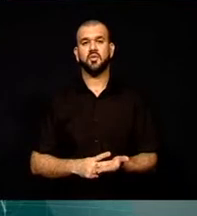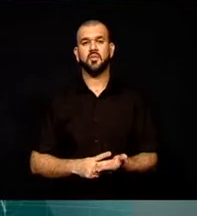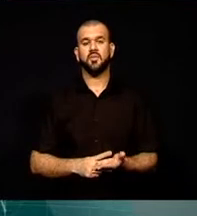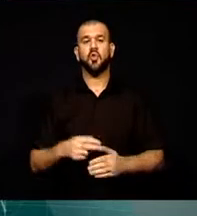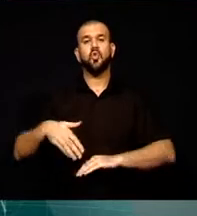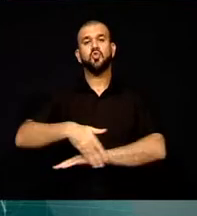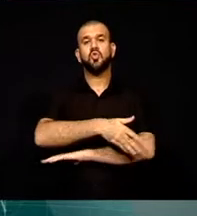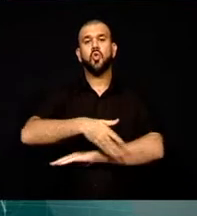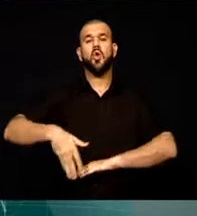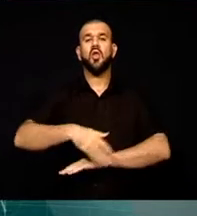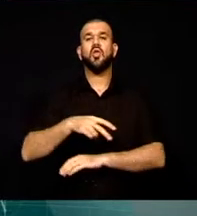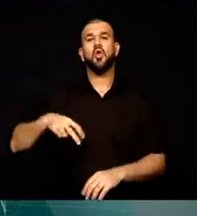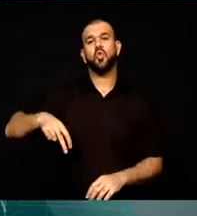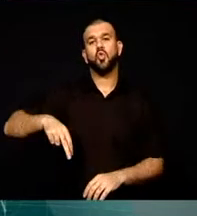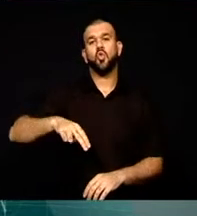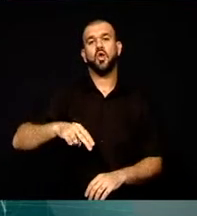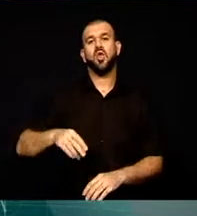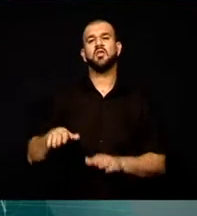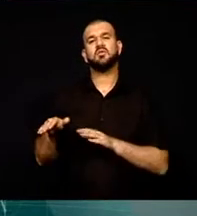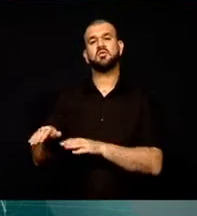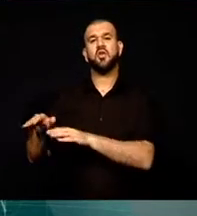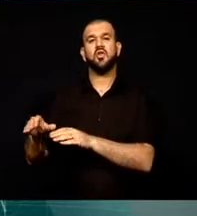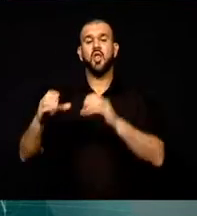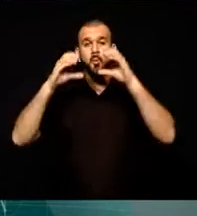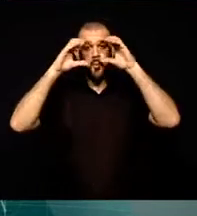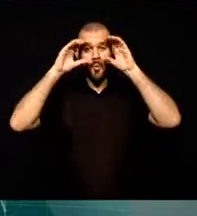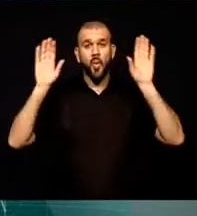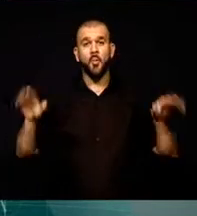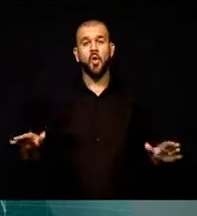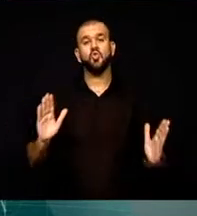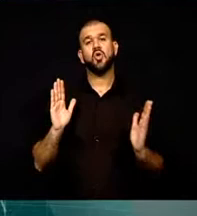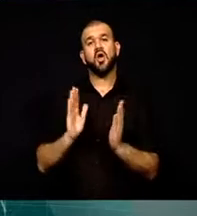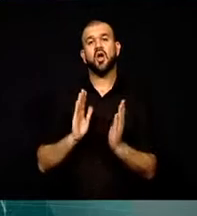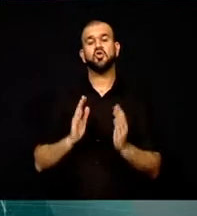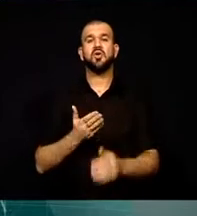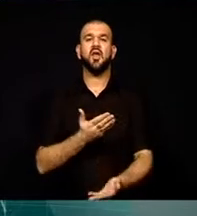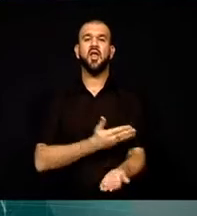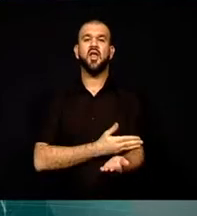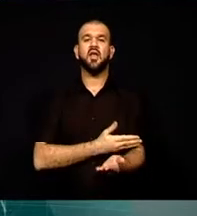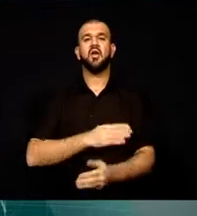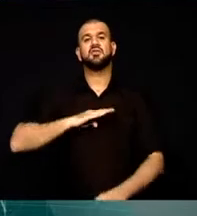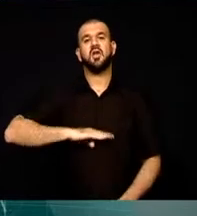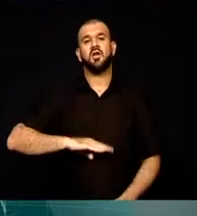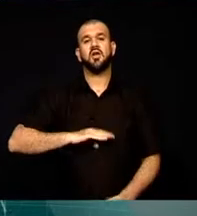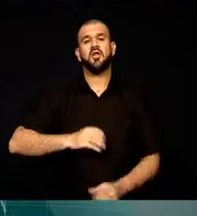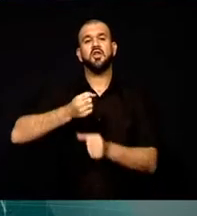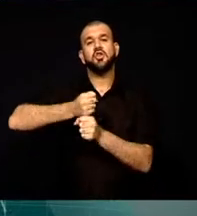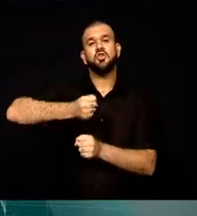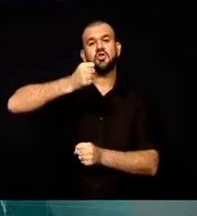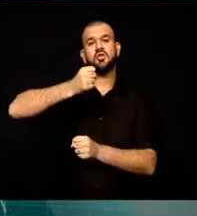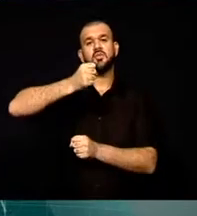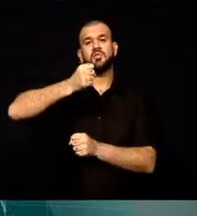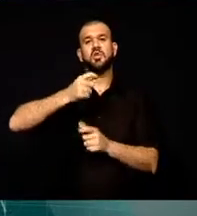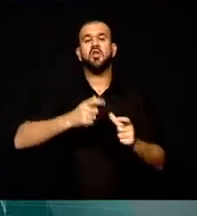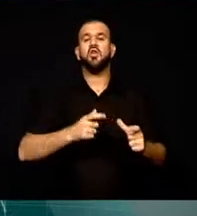Sokaklarda yürüyenlere saldıran Baykuş'a karşı kent sakinleri şemsiye taşımak